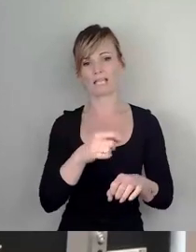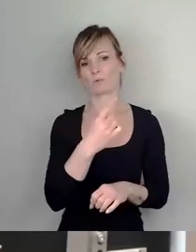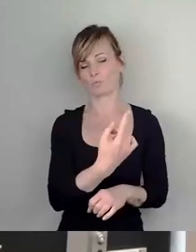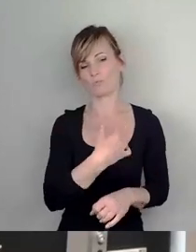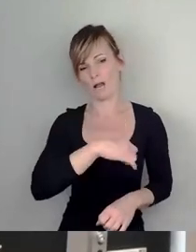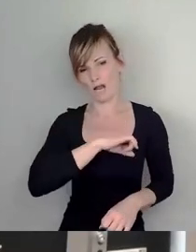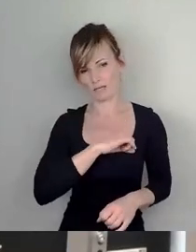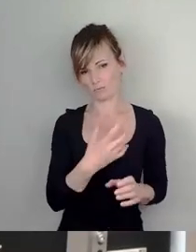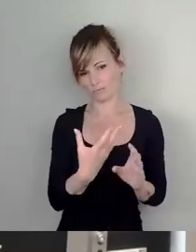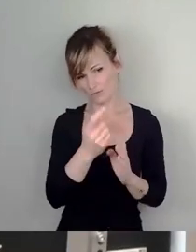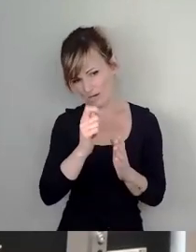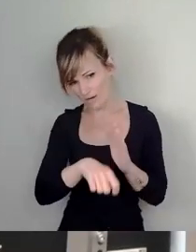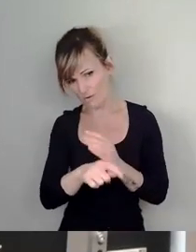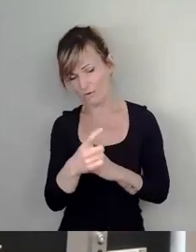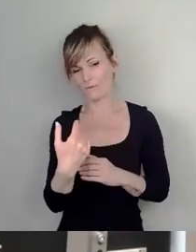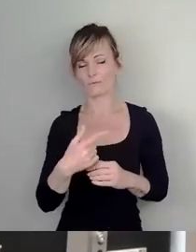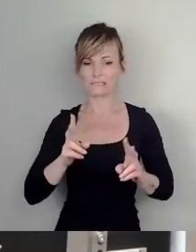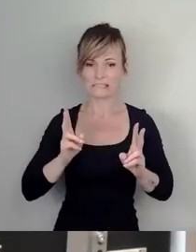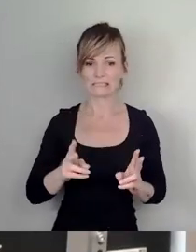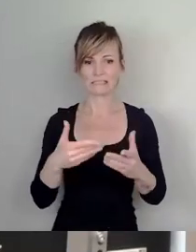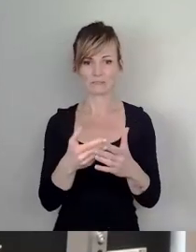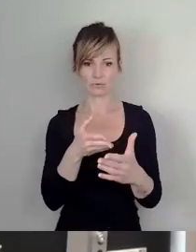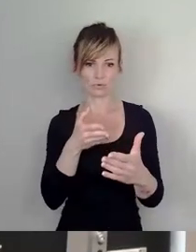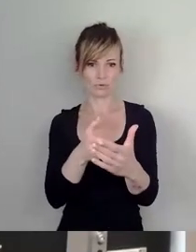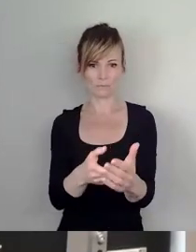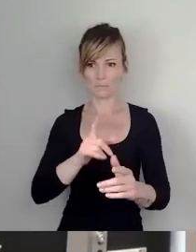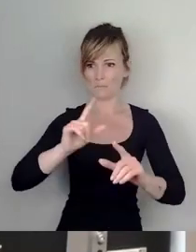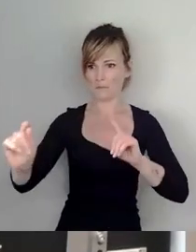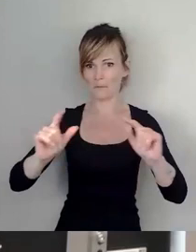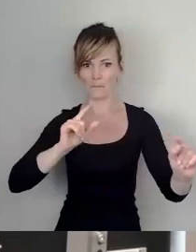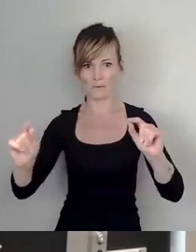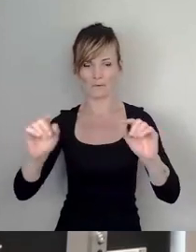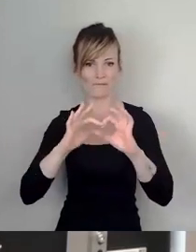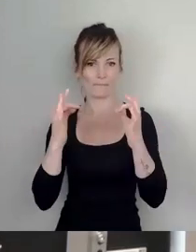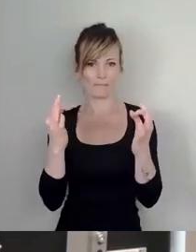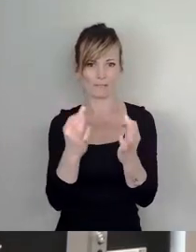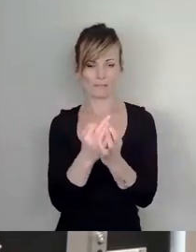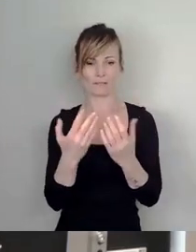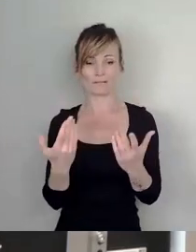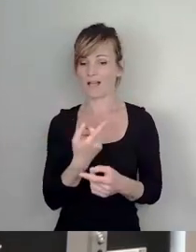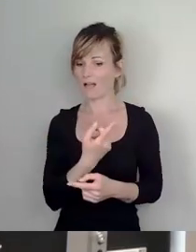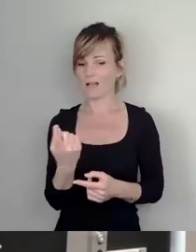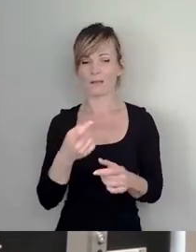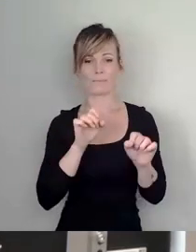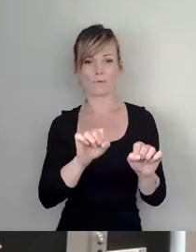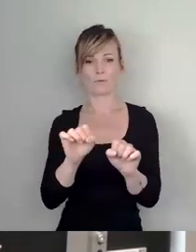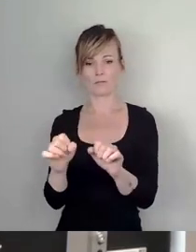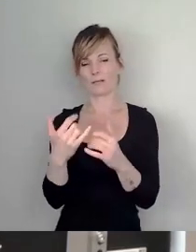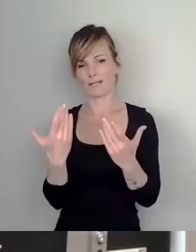Abwanderungsbewegung aus unserer Stadt zu stoppen. Hierbei muss man alle Möglichkeiten ausschöpfen, die dazu dienen können, dieses Ziel zu erreichen.